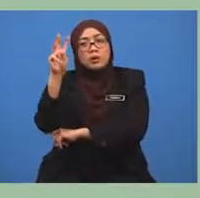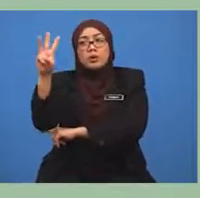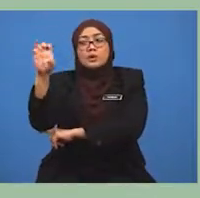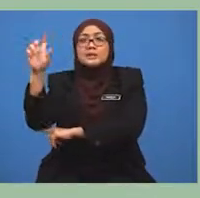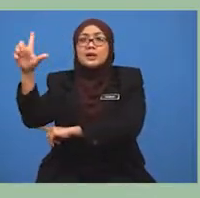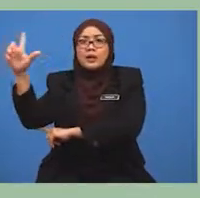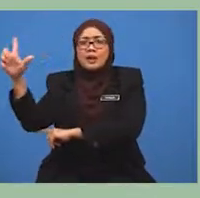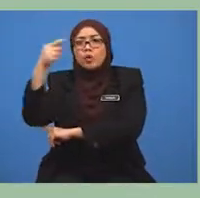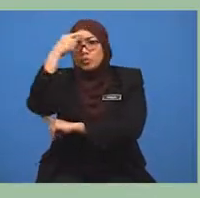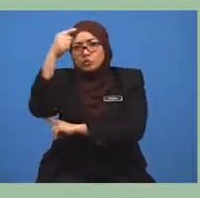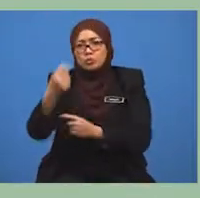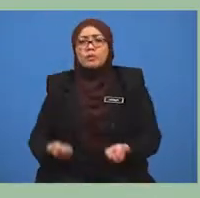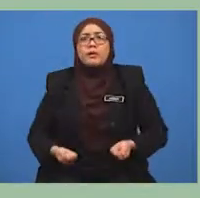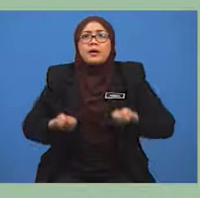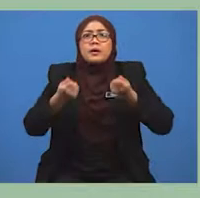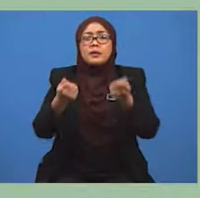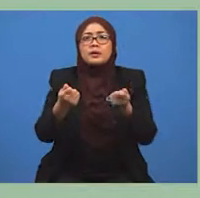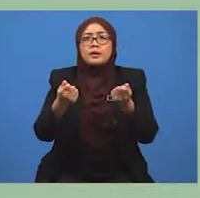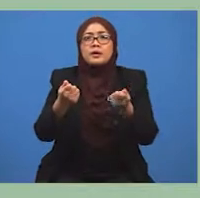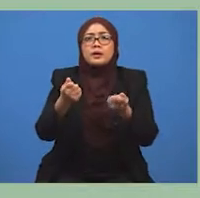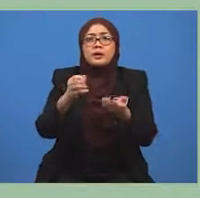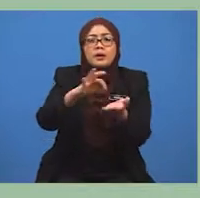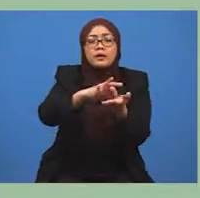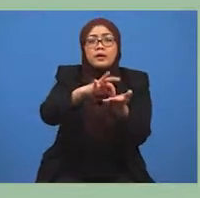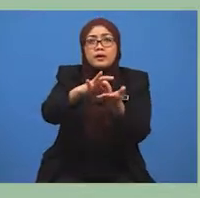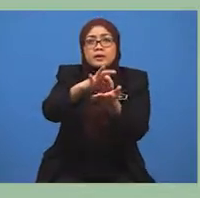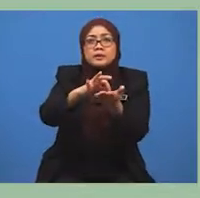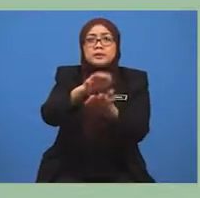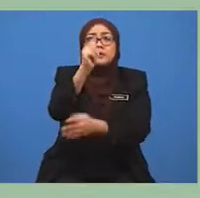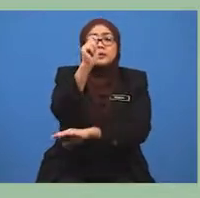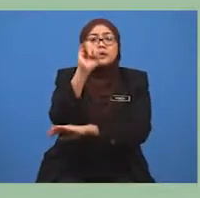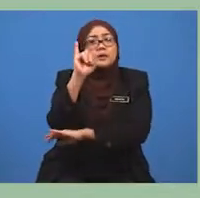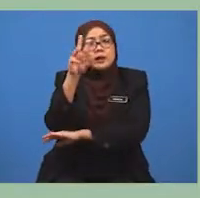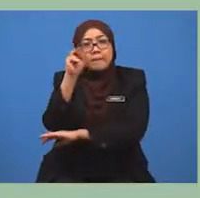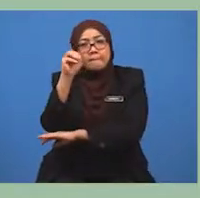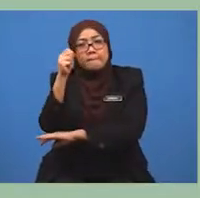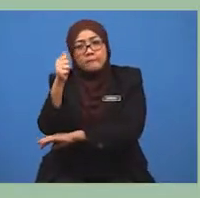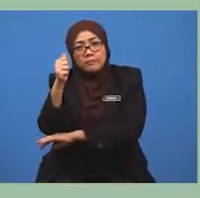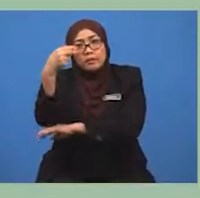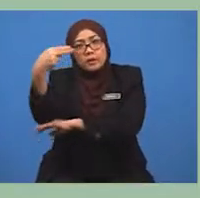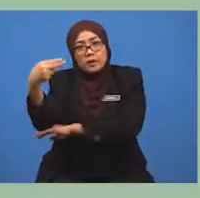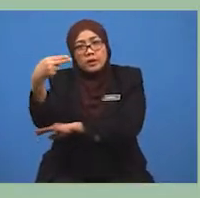Landasan sepanjang 13km ini telah dibuka pada tahun